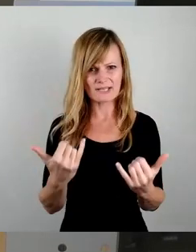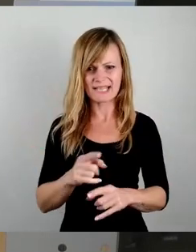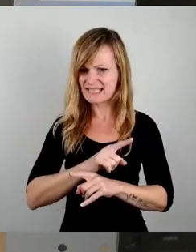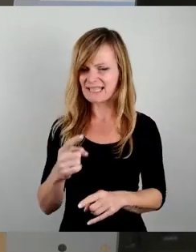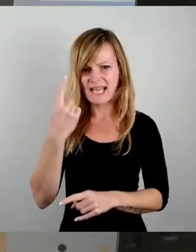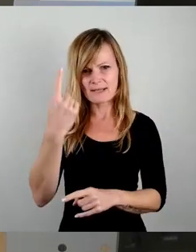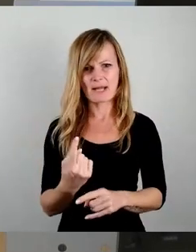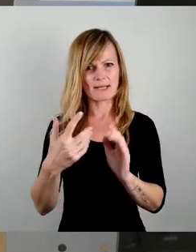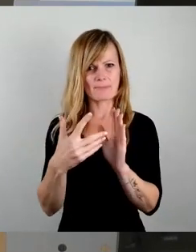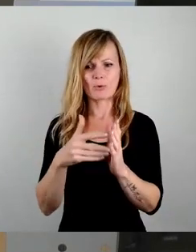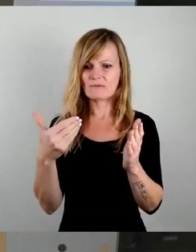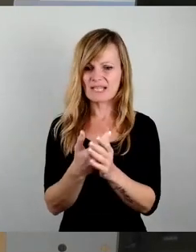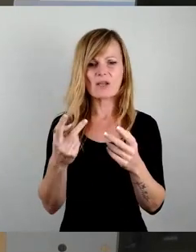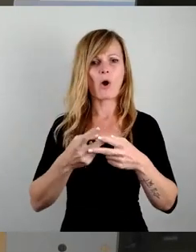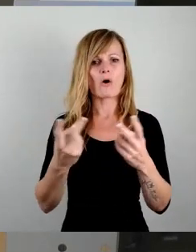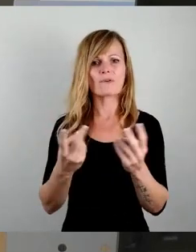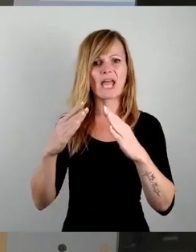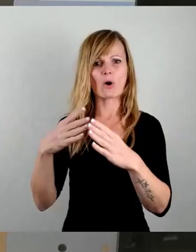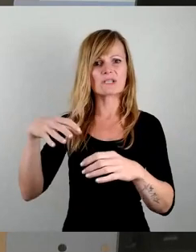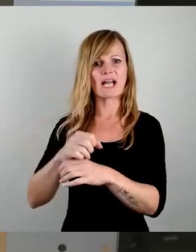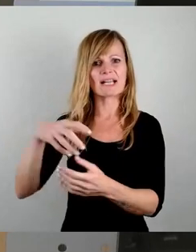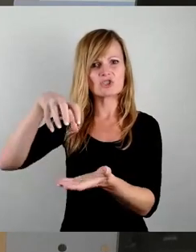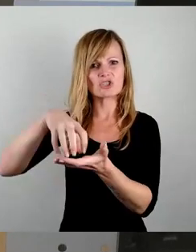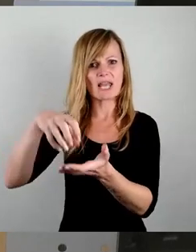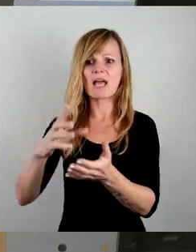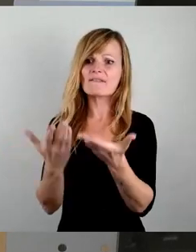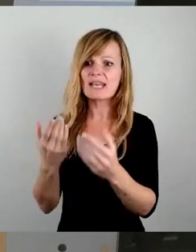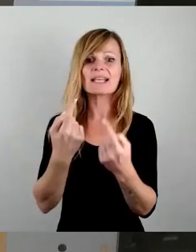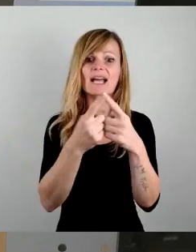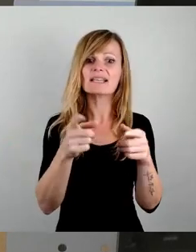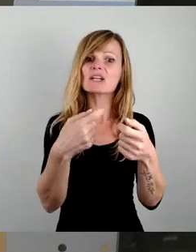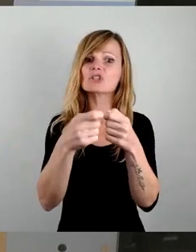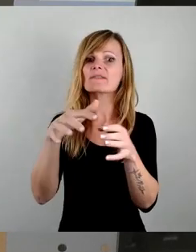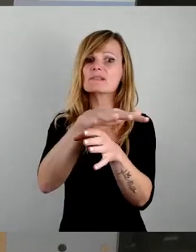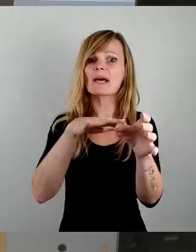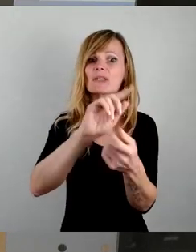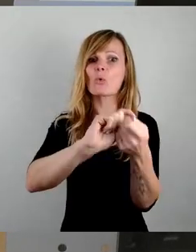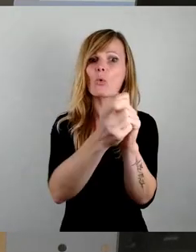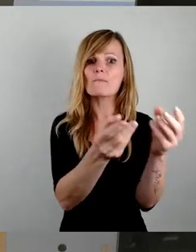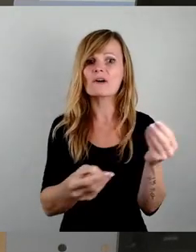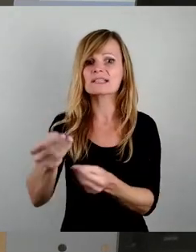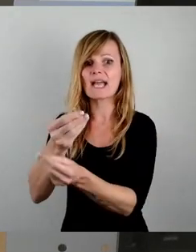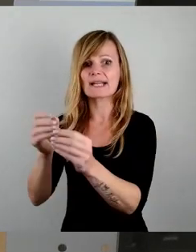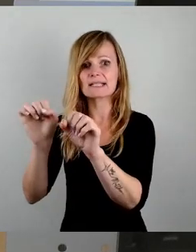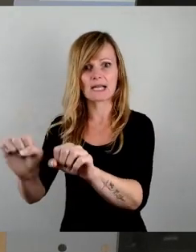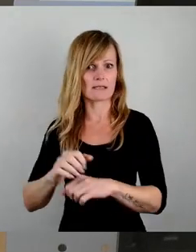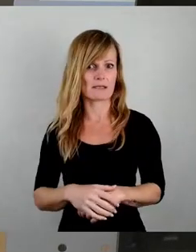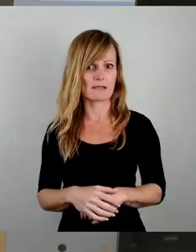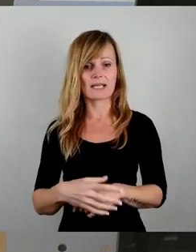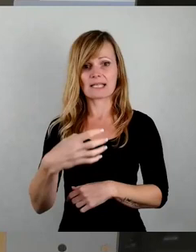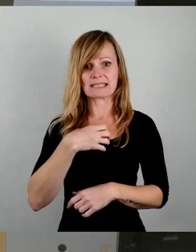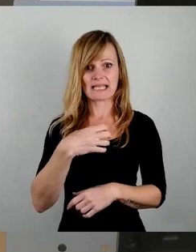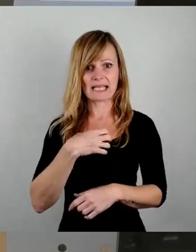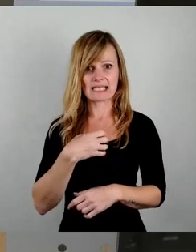Haushaltsstelle vielleicht aus anderen Geschäftsbereichen umverteilen kann. In Dresden ist genug